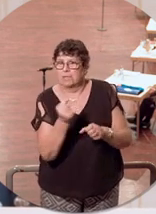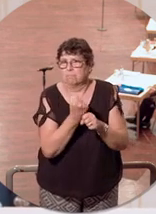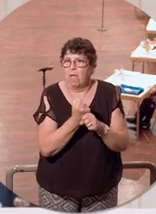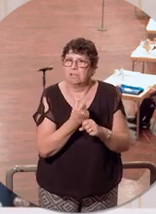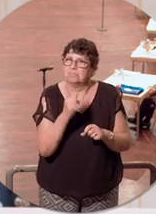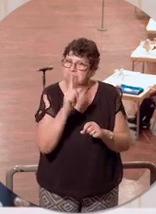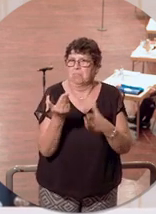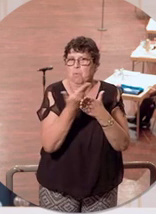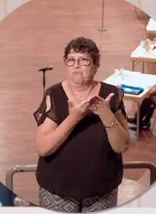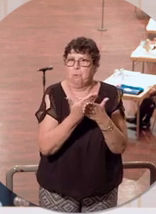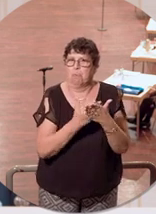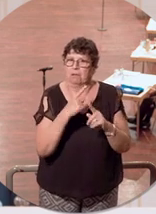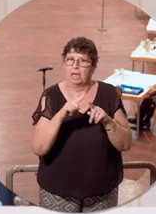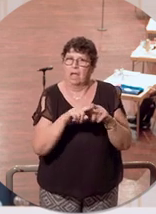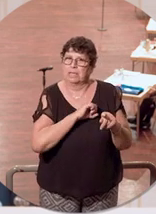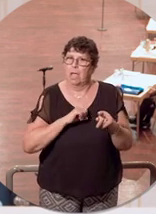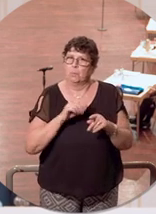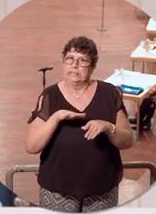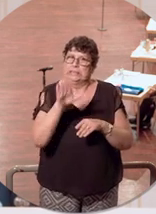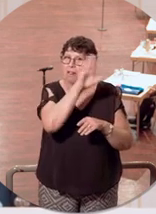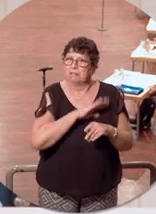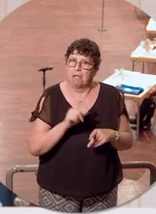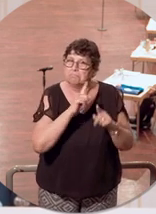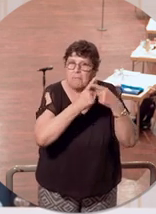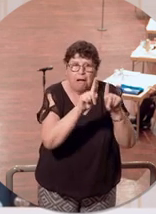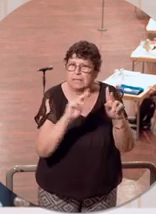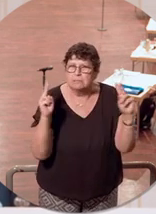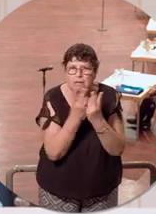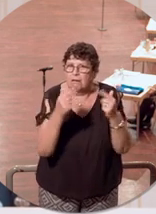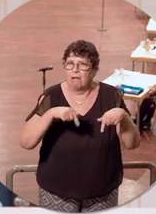Bundesländer, meine Damen und Herren. Ich glaube, da können sich einige eine Scheibe dran abschneiden.